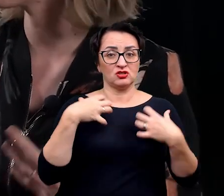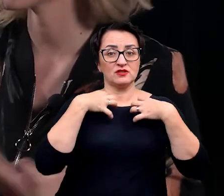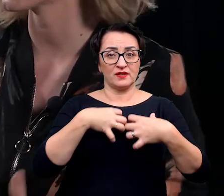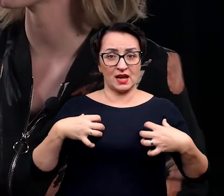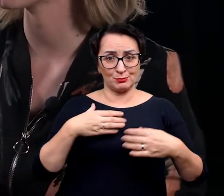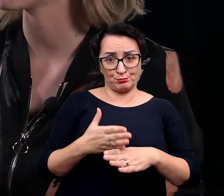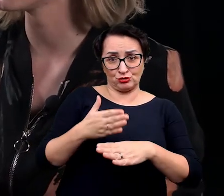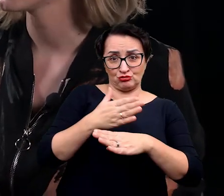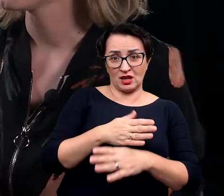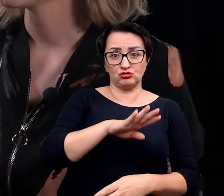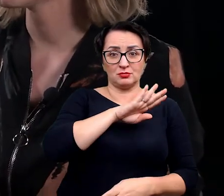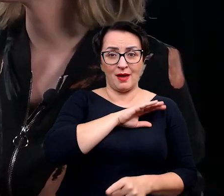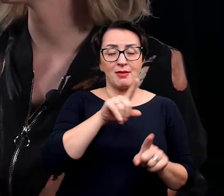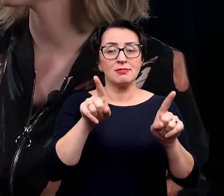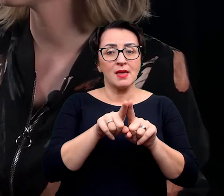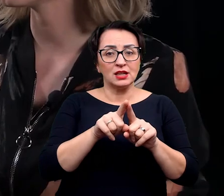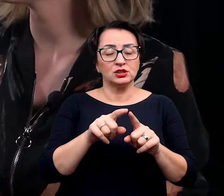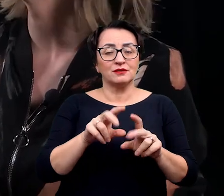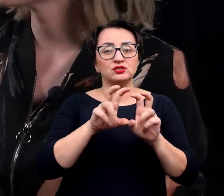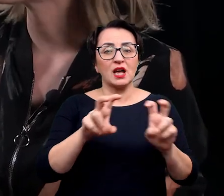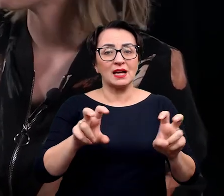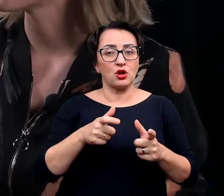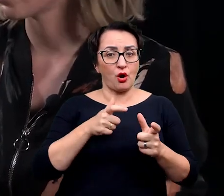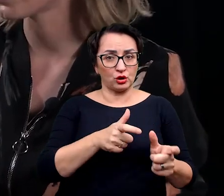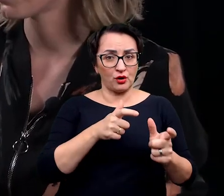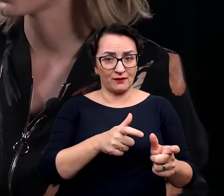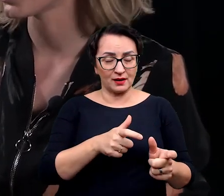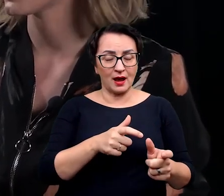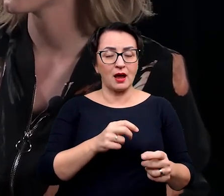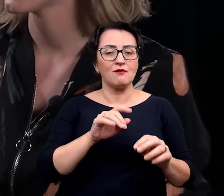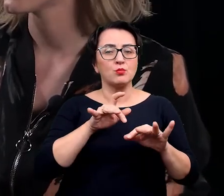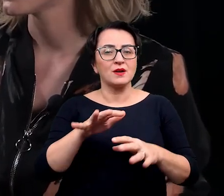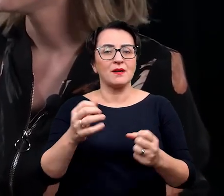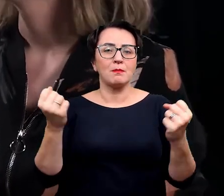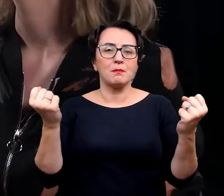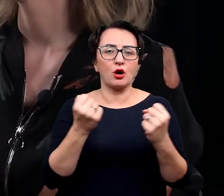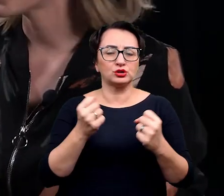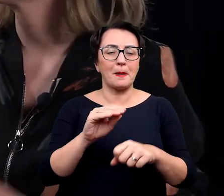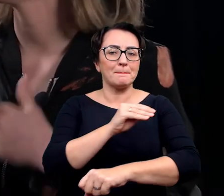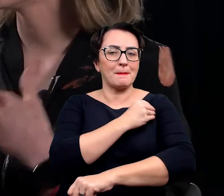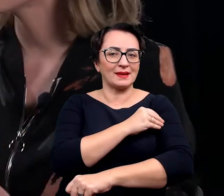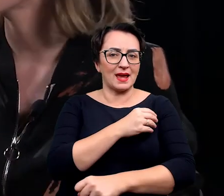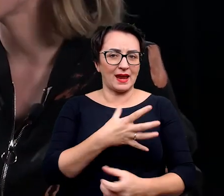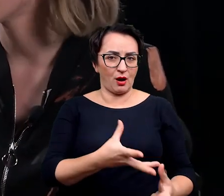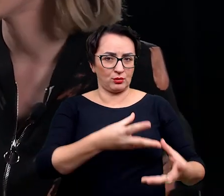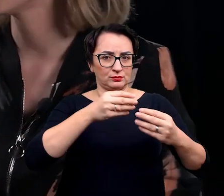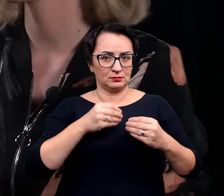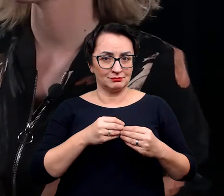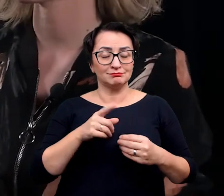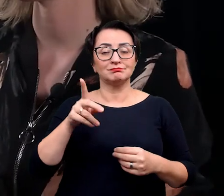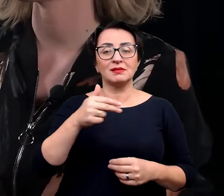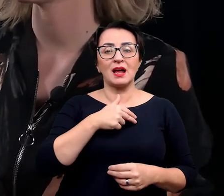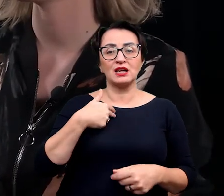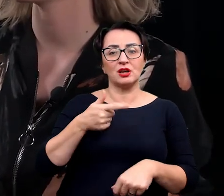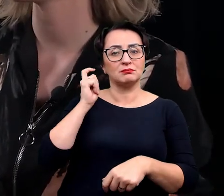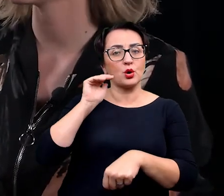śmiercią, ale też w trakcie hodowli bardzo wpływa na materiał, który potem się dostaje. trzeba się nimi dobrze opiekować. Trzeba się nimi dobrze opiekować. I nasza